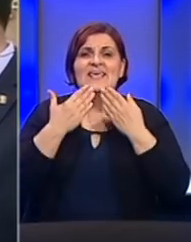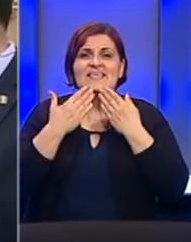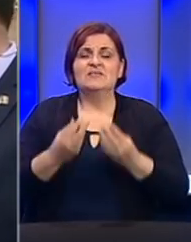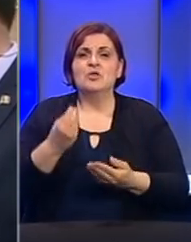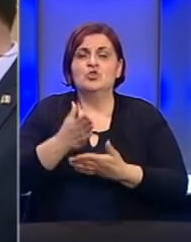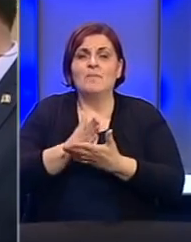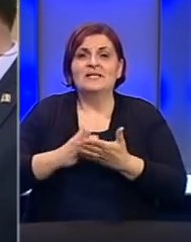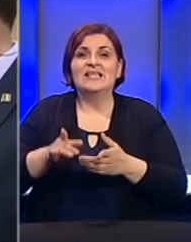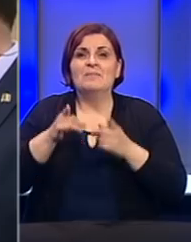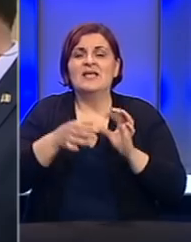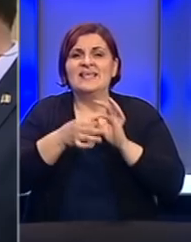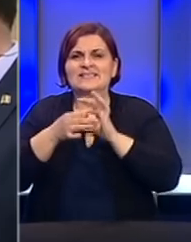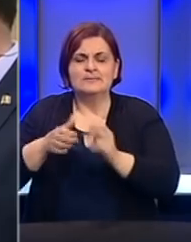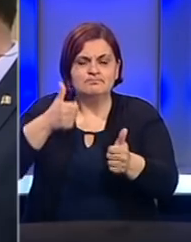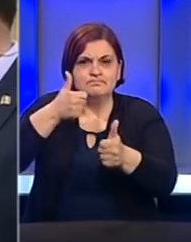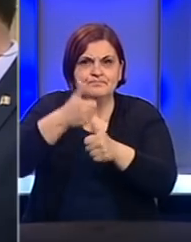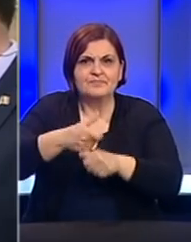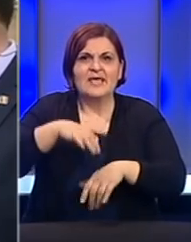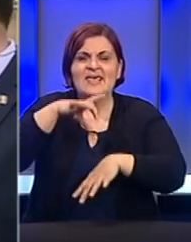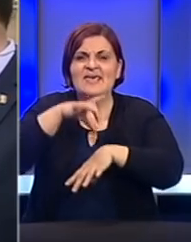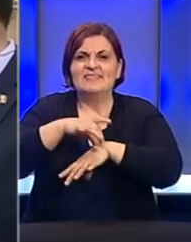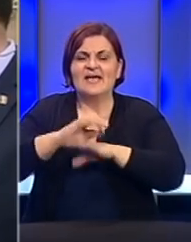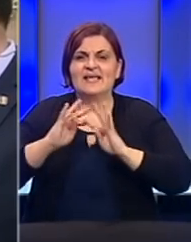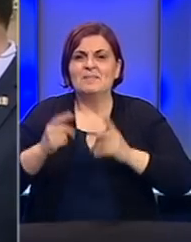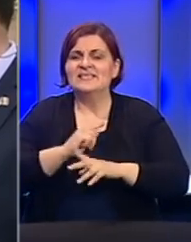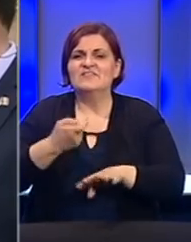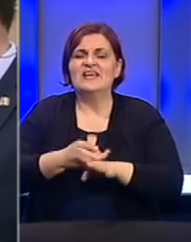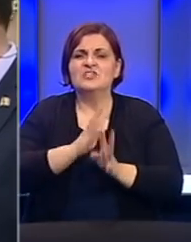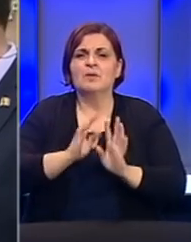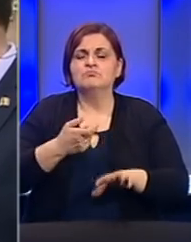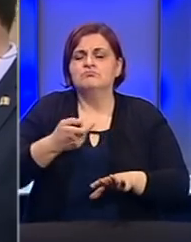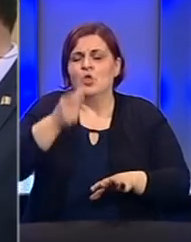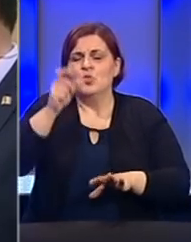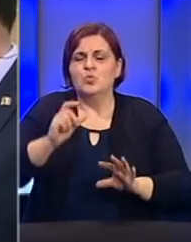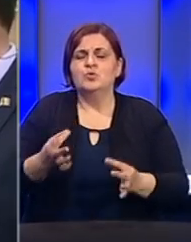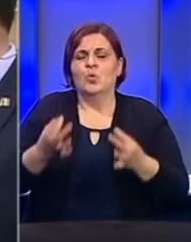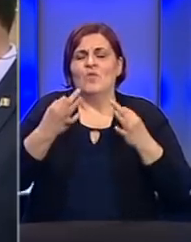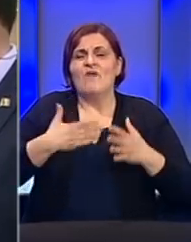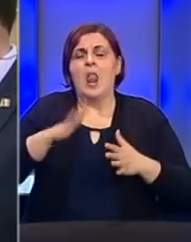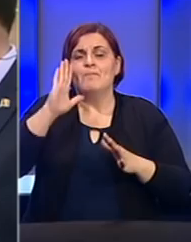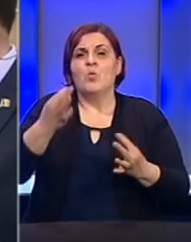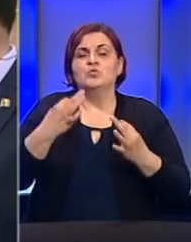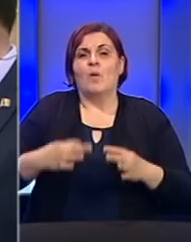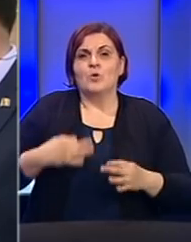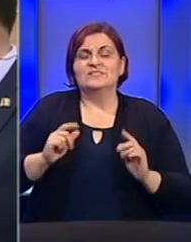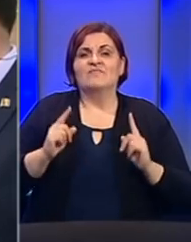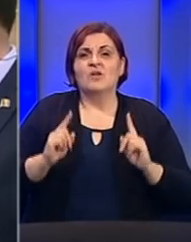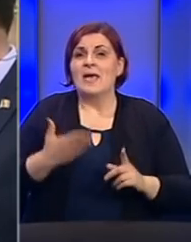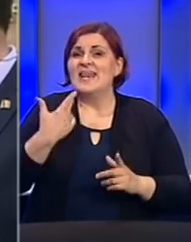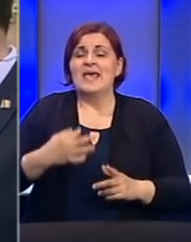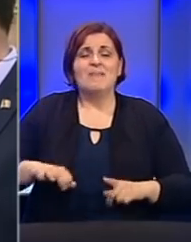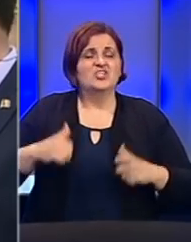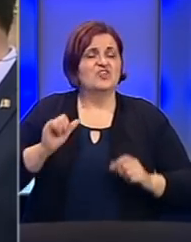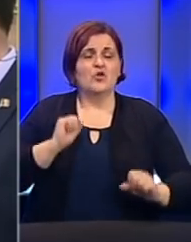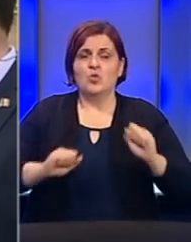dobrim dijelom tome i stalnim nadzorom ljekarskih ekipa, svi naši pacijenti su hvala Bogu dobrog zdravstvenog stanja. Mi nemamo životno